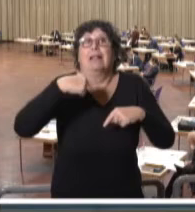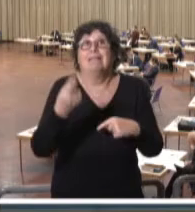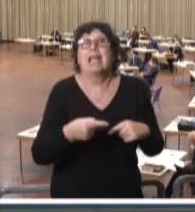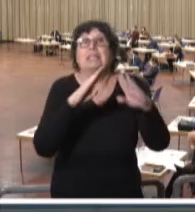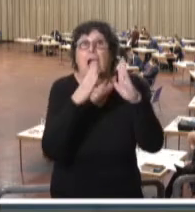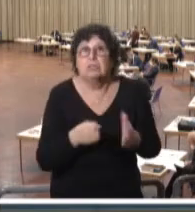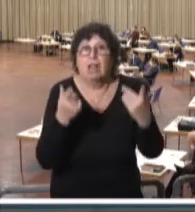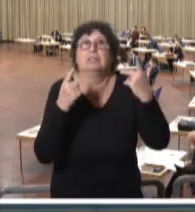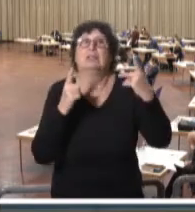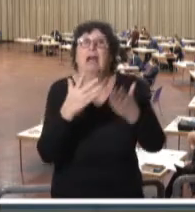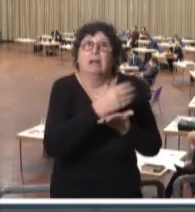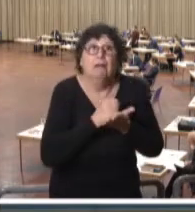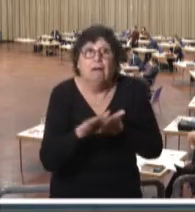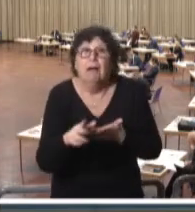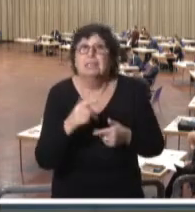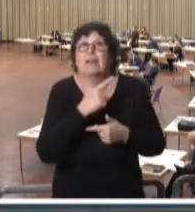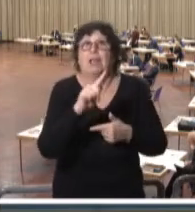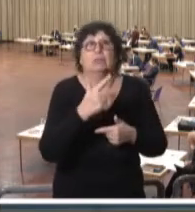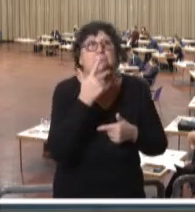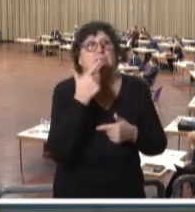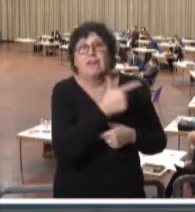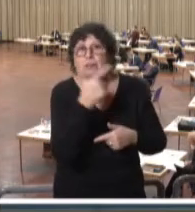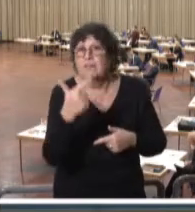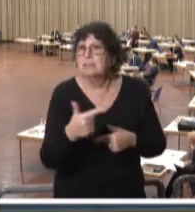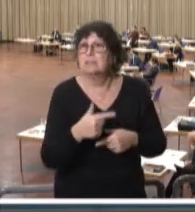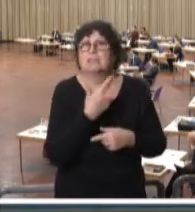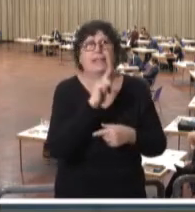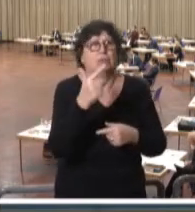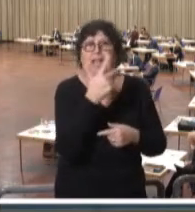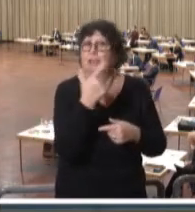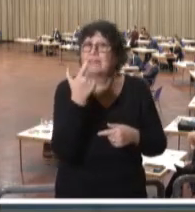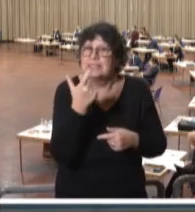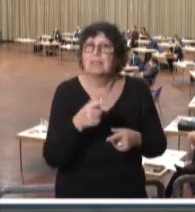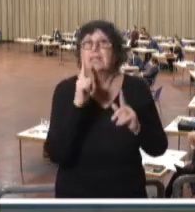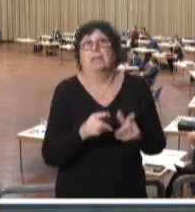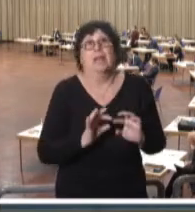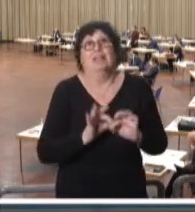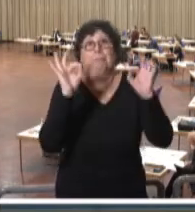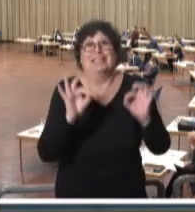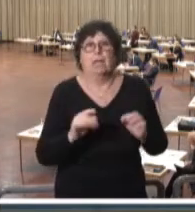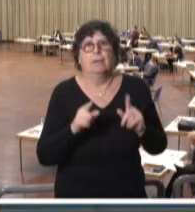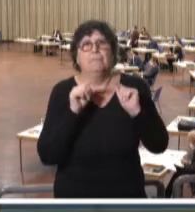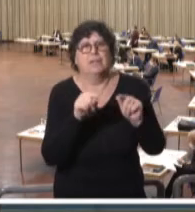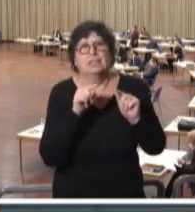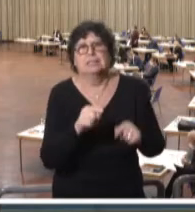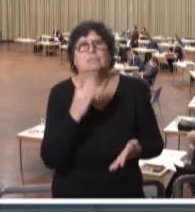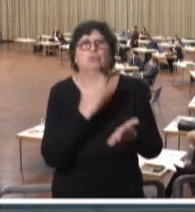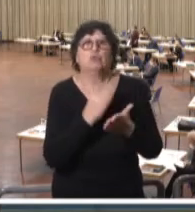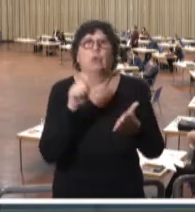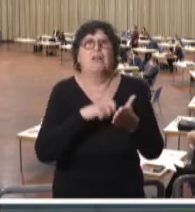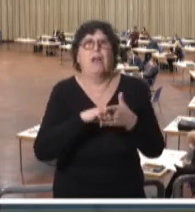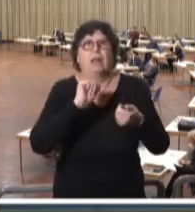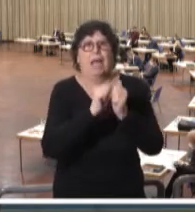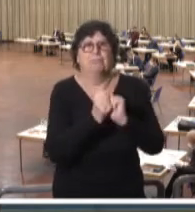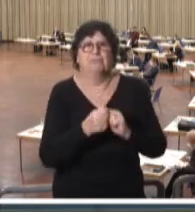Haushalt, das wäre dann 23 oder 22, 23, da wird es besser. Das ist schon Wahlkampf.